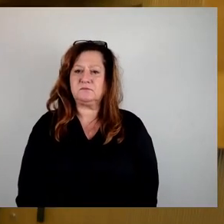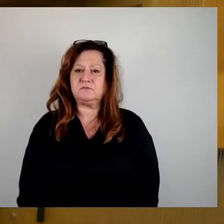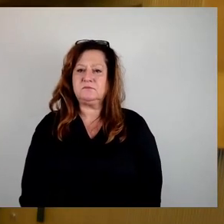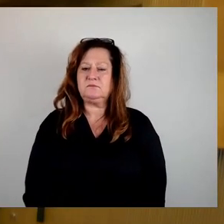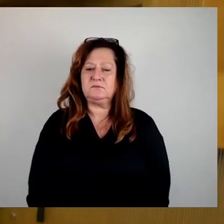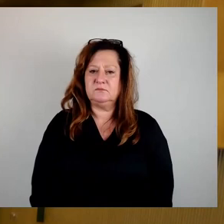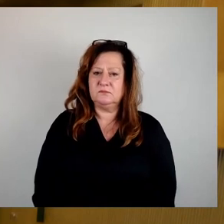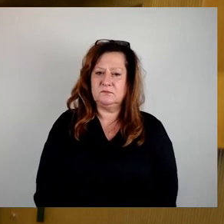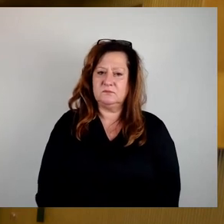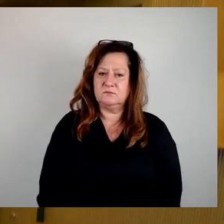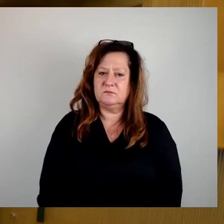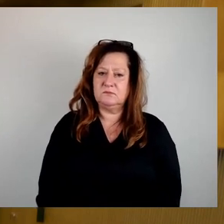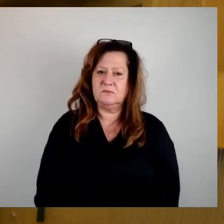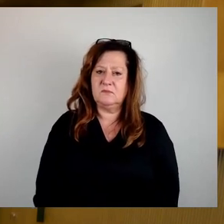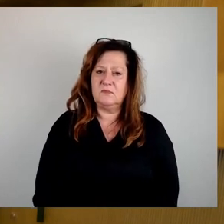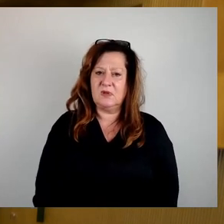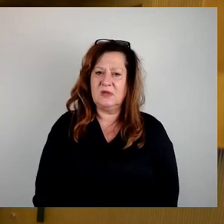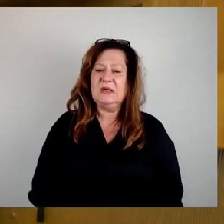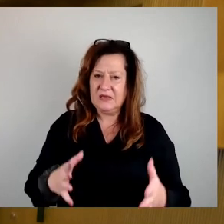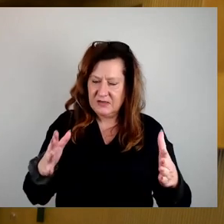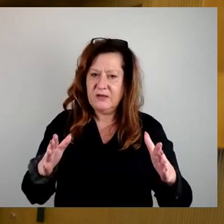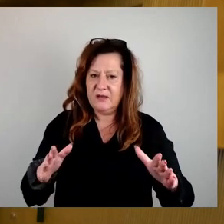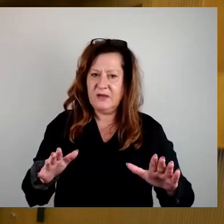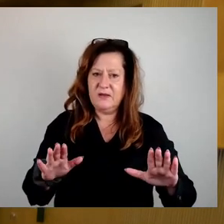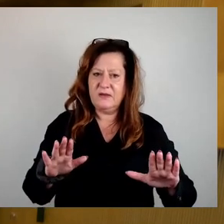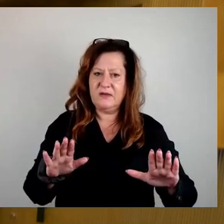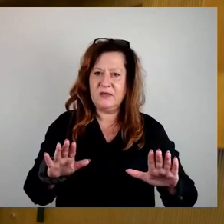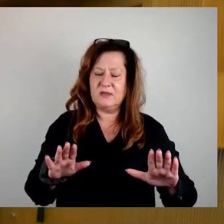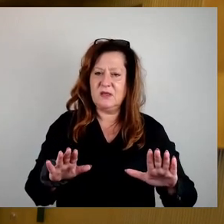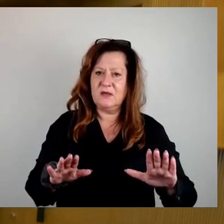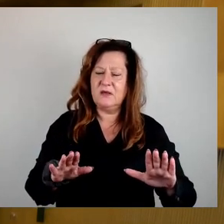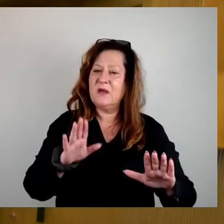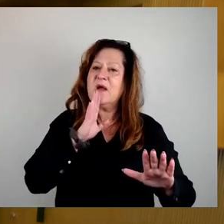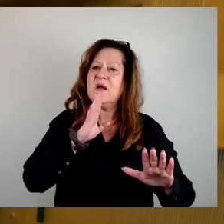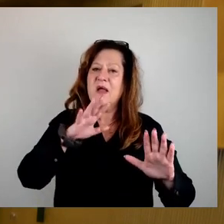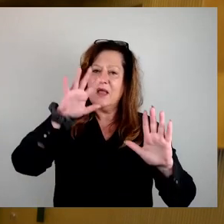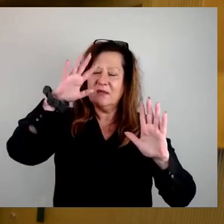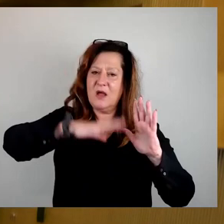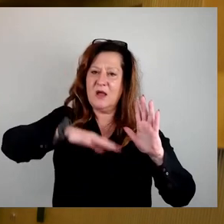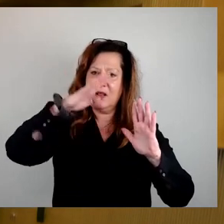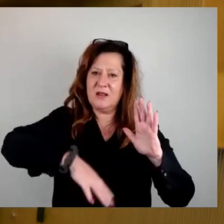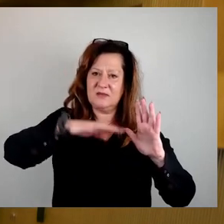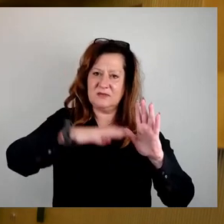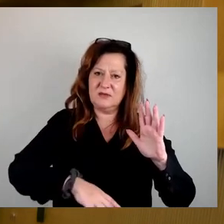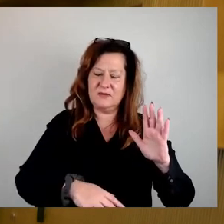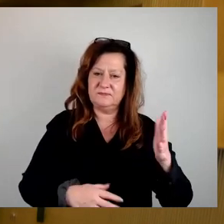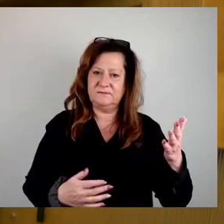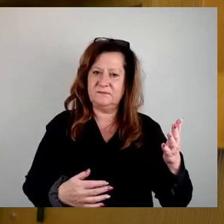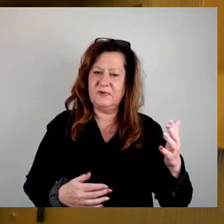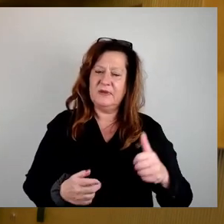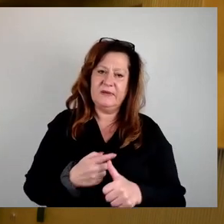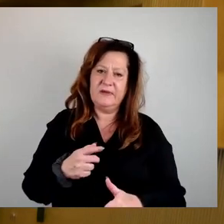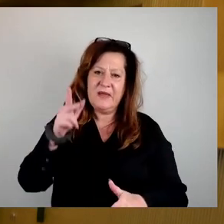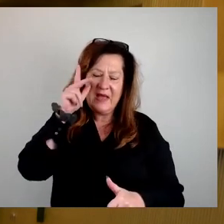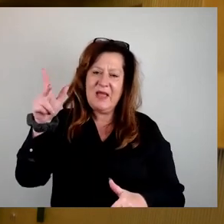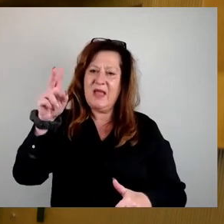Ich wollte schon sagen, damit scheint die Rednerliste abgearbeitet sein. Aber schier in dem Moment ist Herr Nitsche einmal da. Und